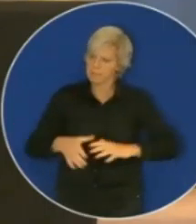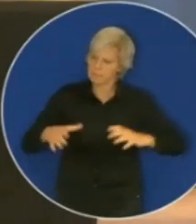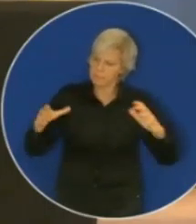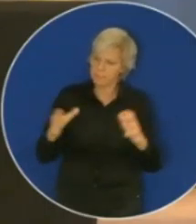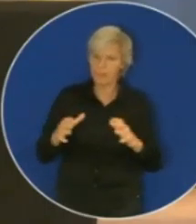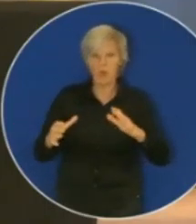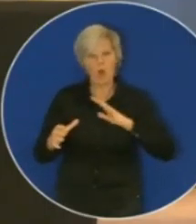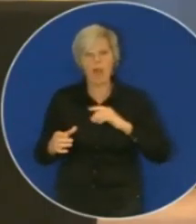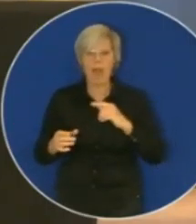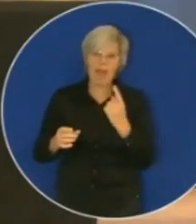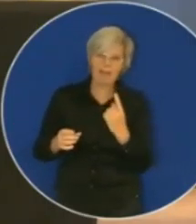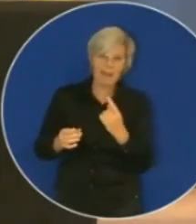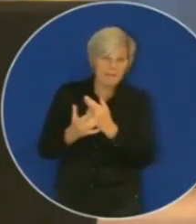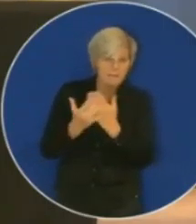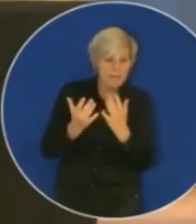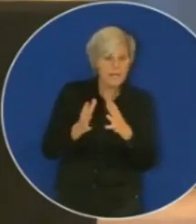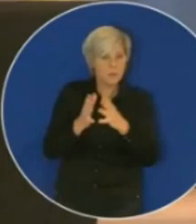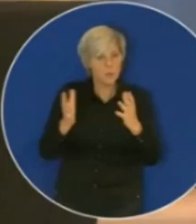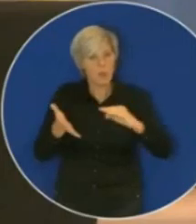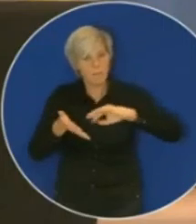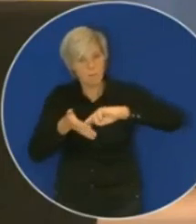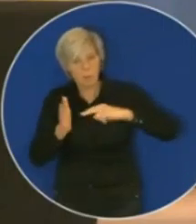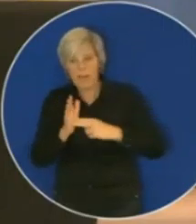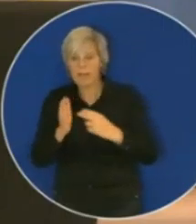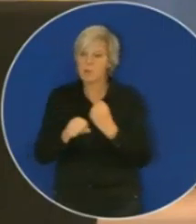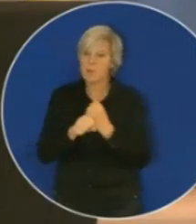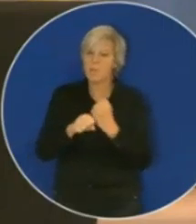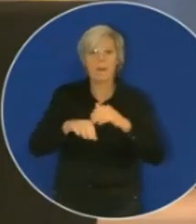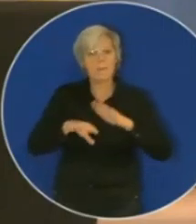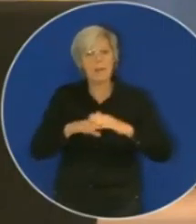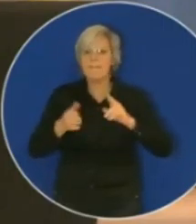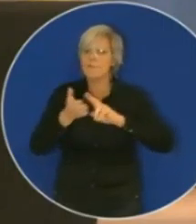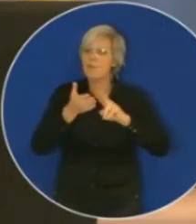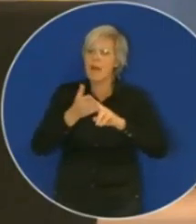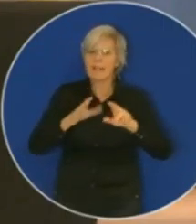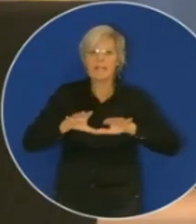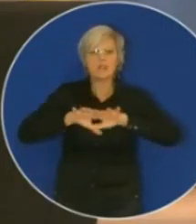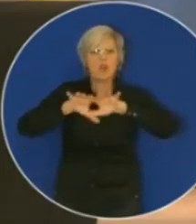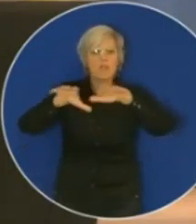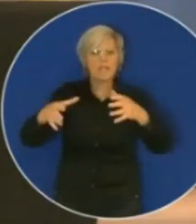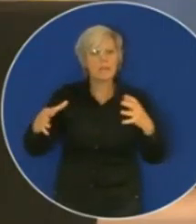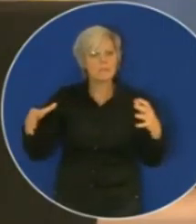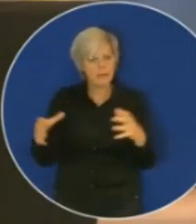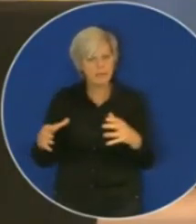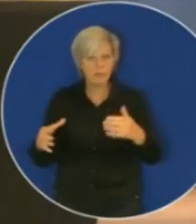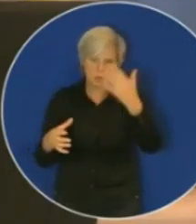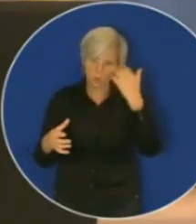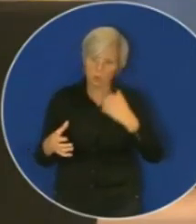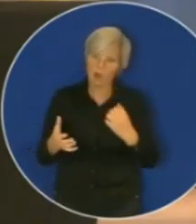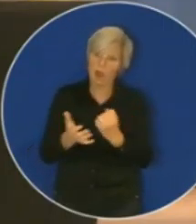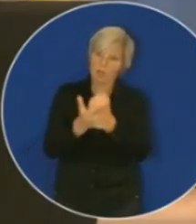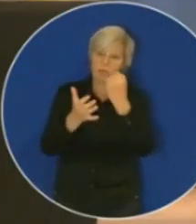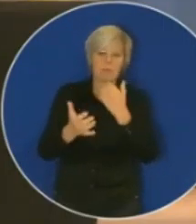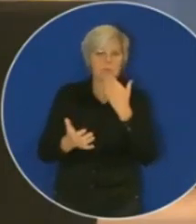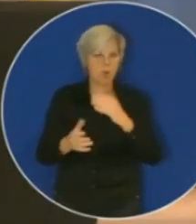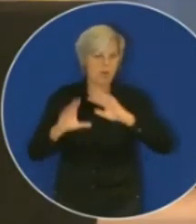med ett eller flera större projekt. Arbeta mer förvaltningsövergripande för att kunna åstadkomma resultat.